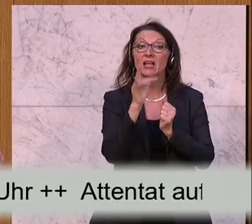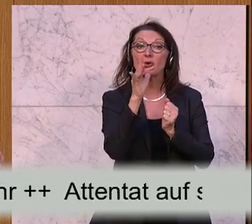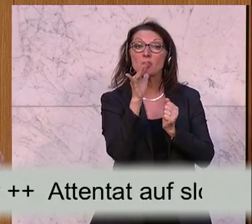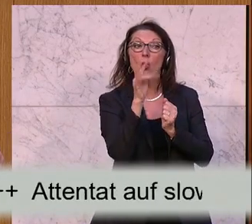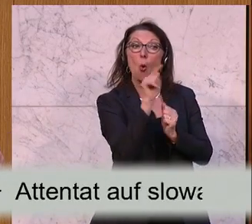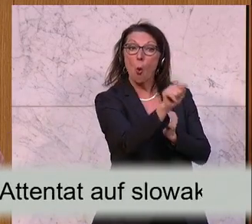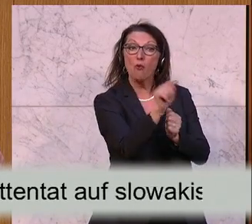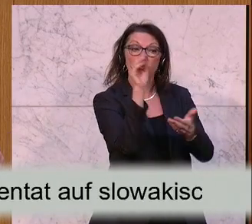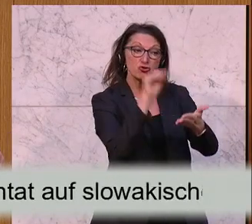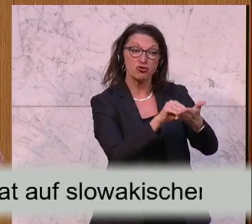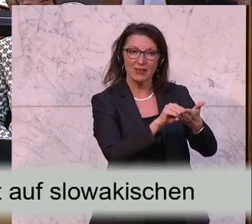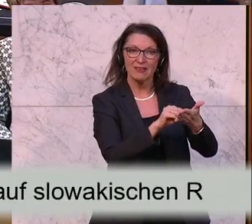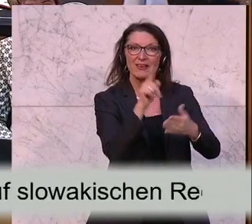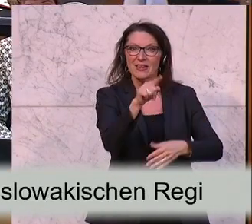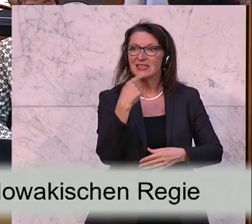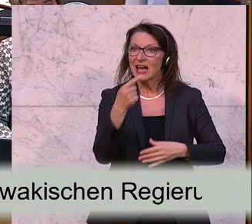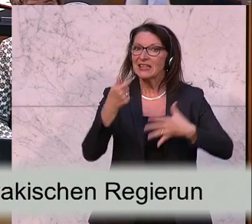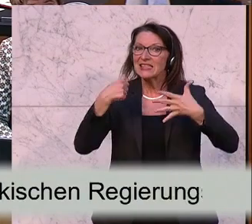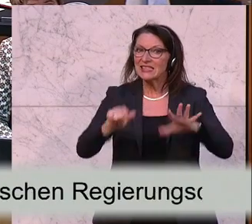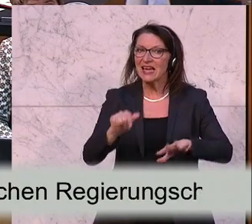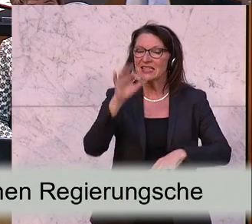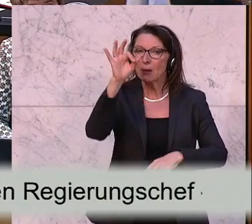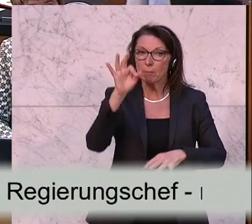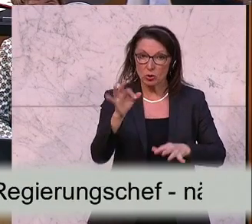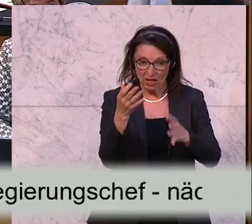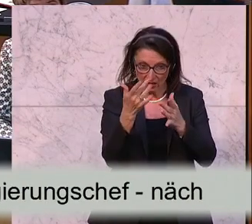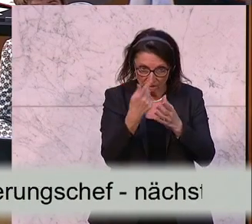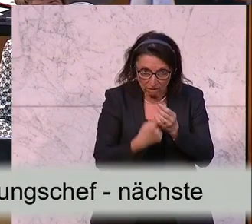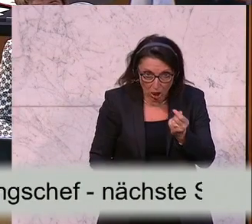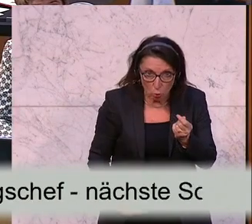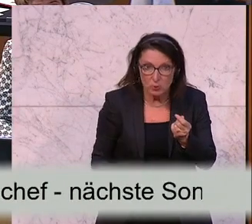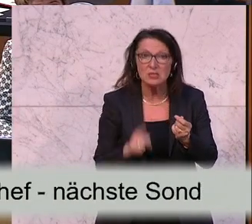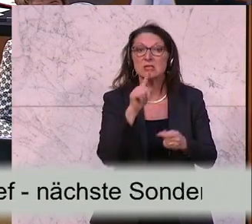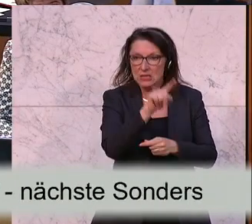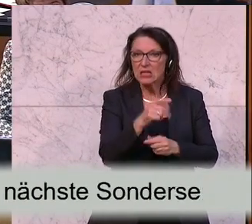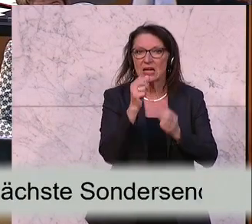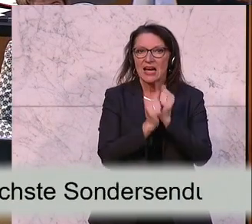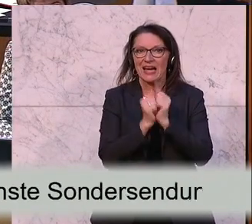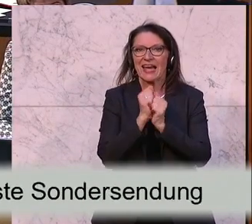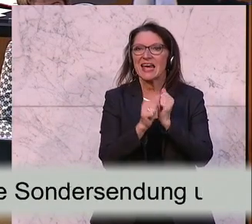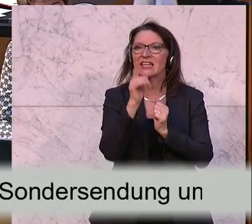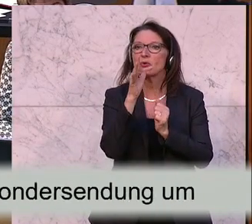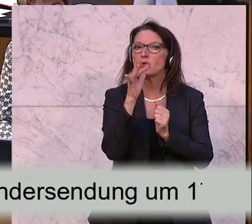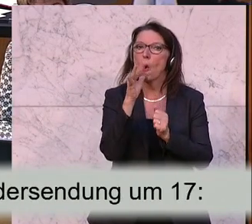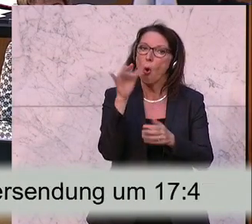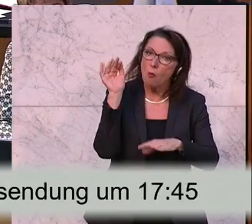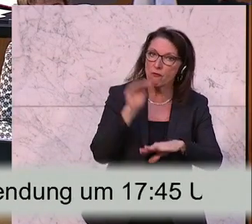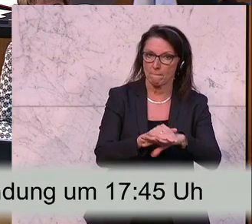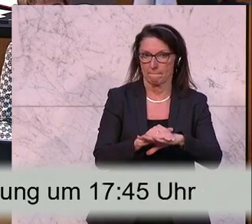Unwahr, der die 16 Prozent, die wir verlieren, festgestellt hat. Das sind Zahlen des Rechnungshofs.